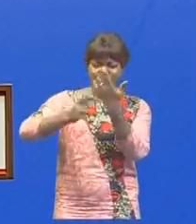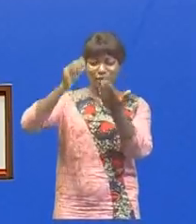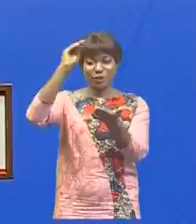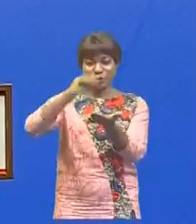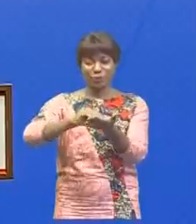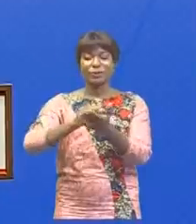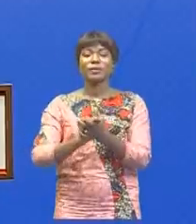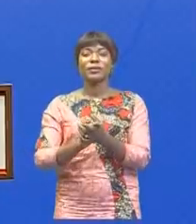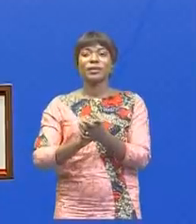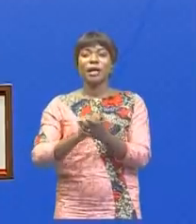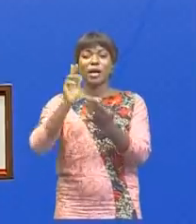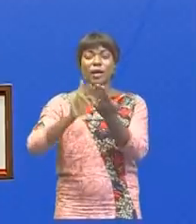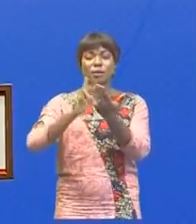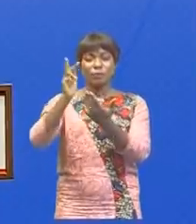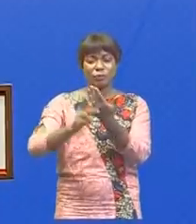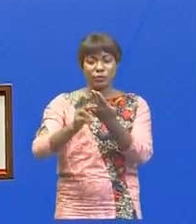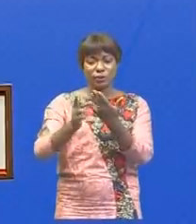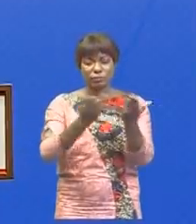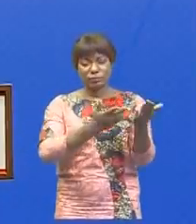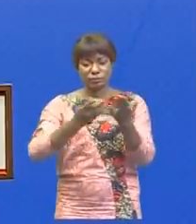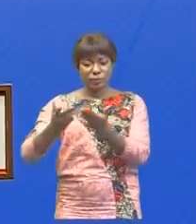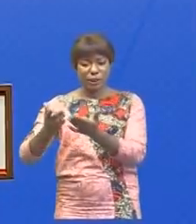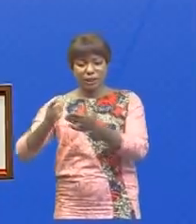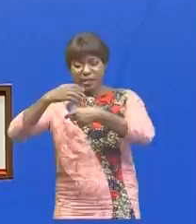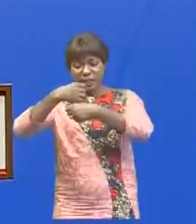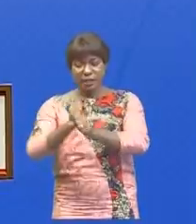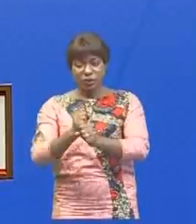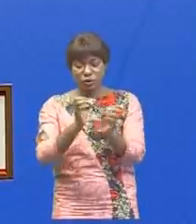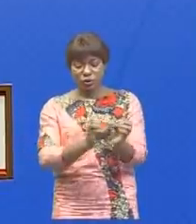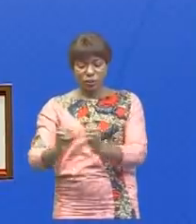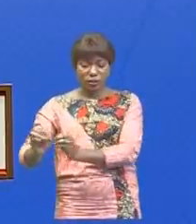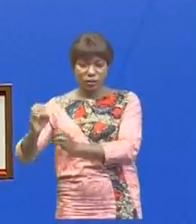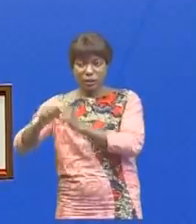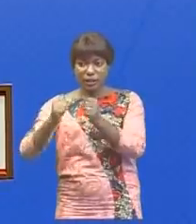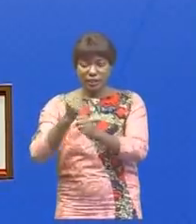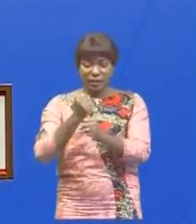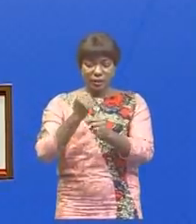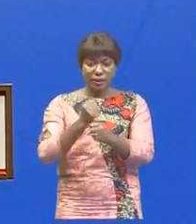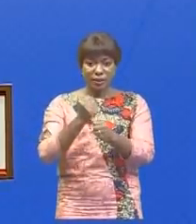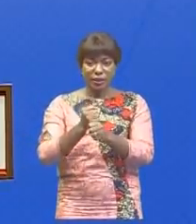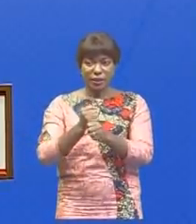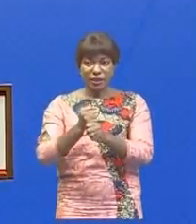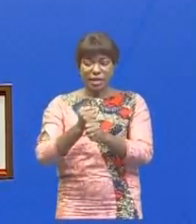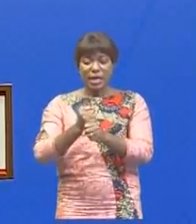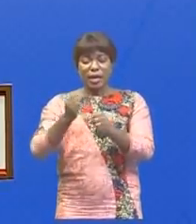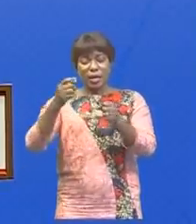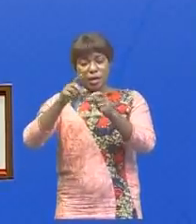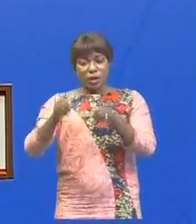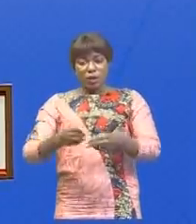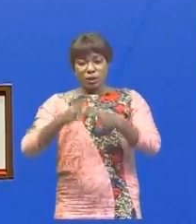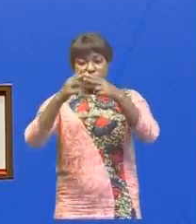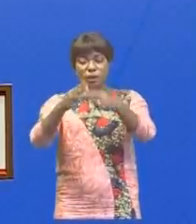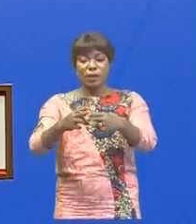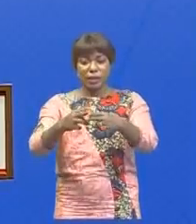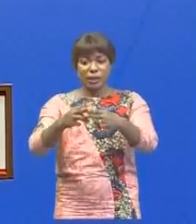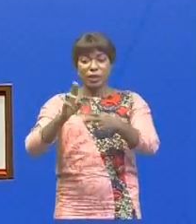projet de décret portant création, organisation et fonctionnement d'un établissement public nommé unité